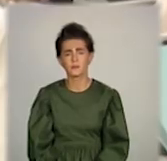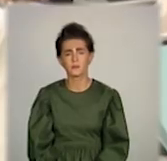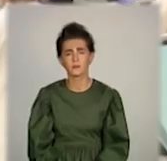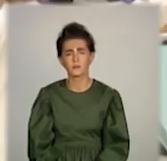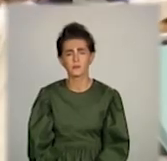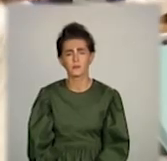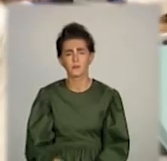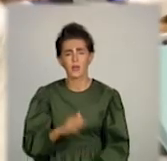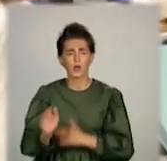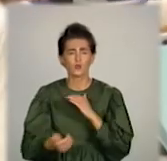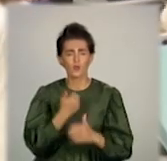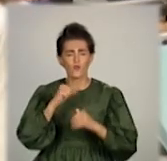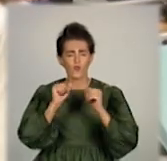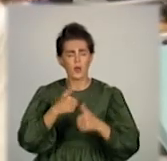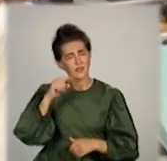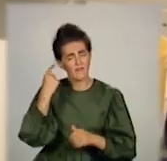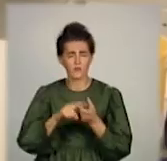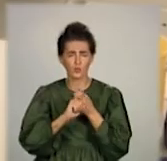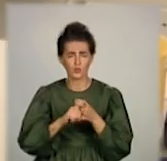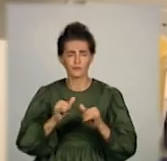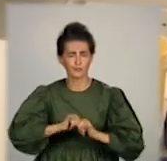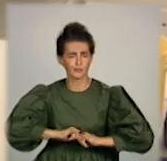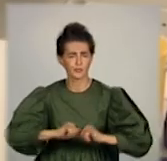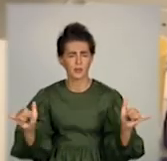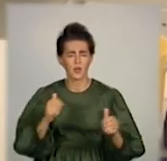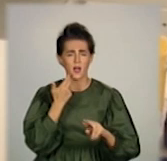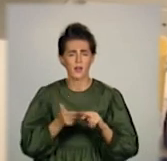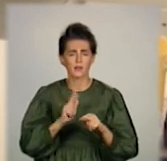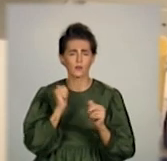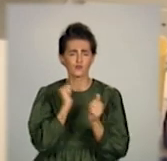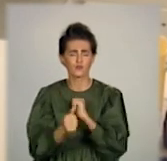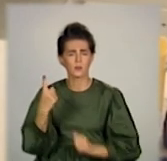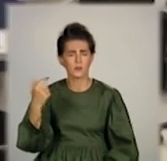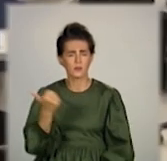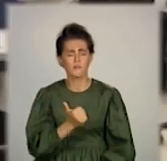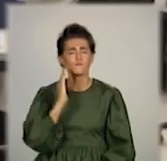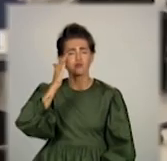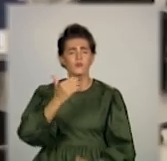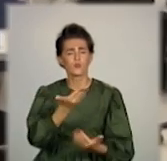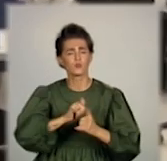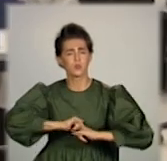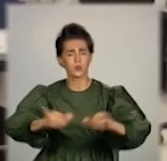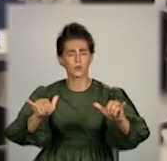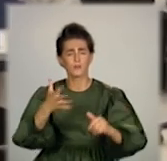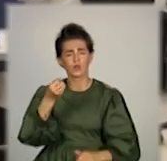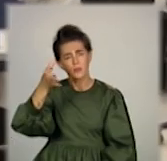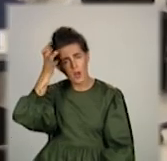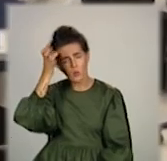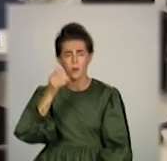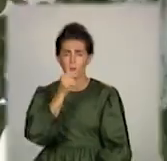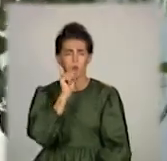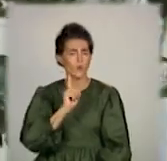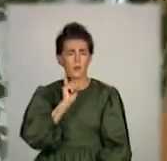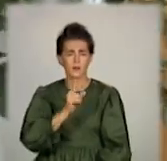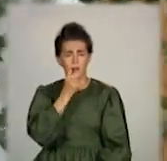Нові мутеції коронавірусу у світі реєструються майже щонеділі. Спрогнозувати їх поширення наука, на жаль, наразі не